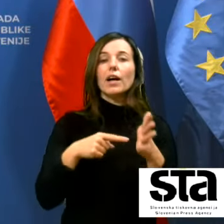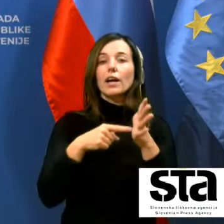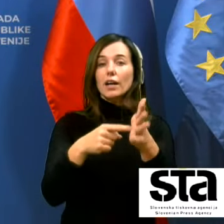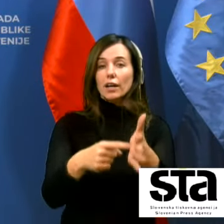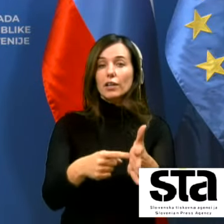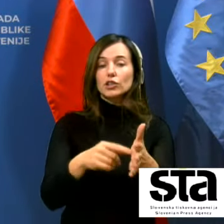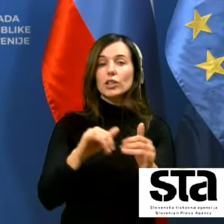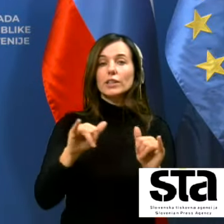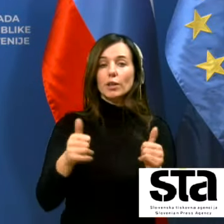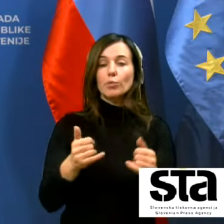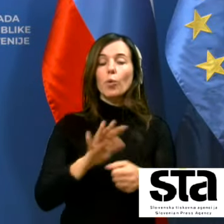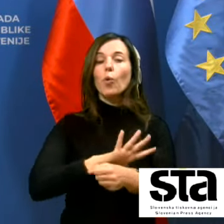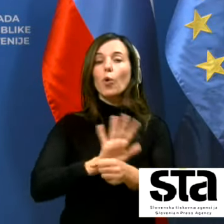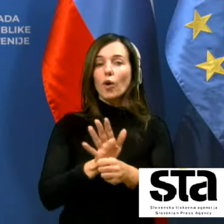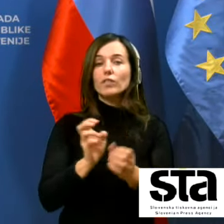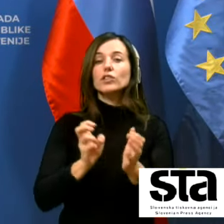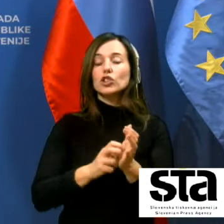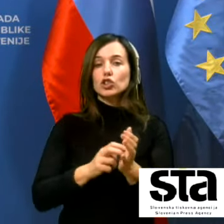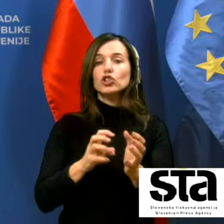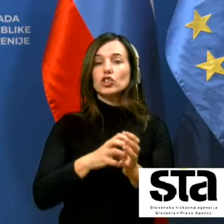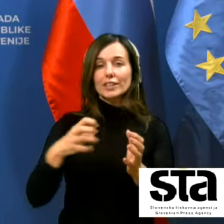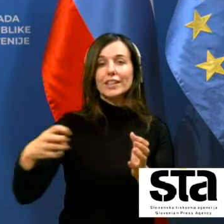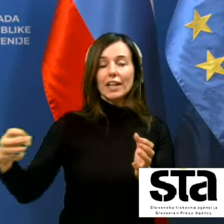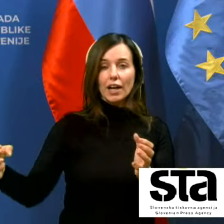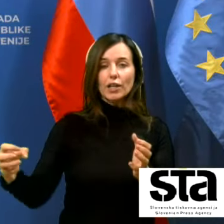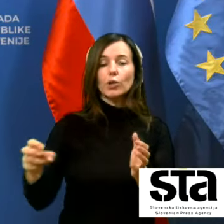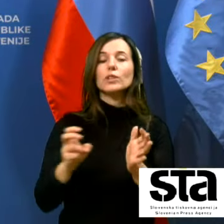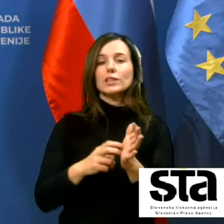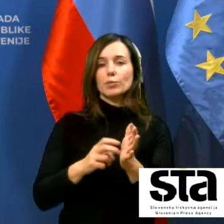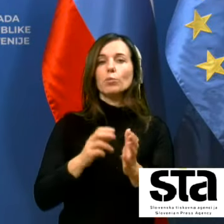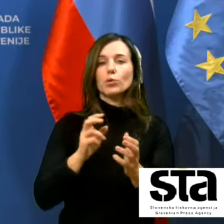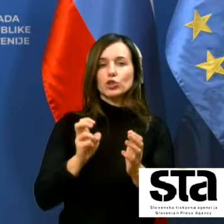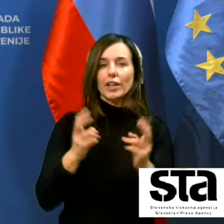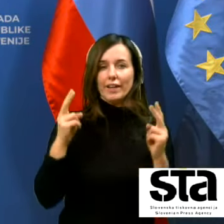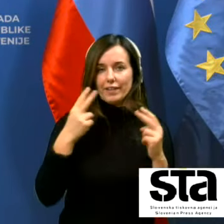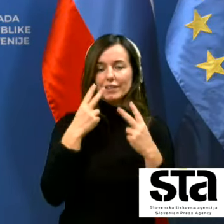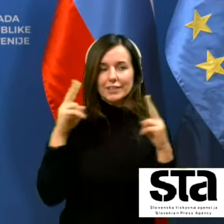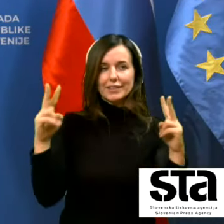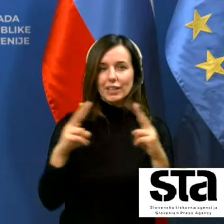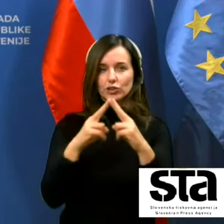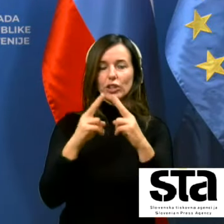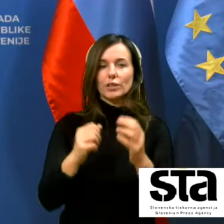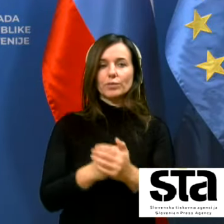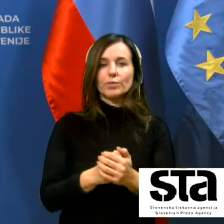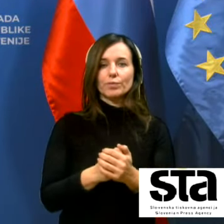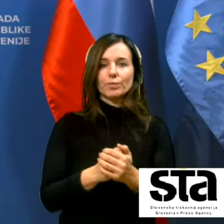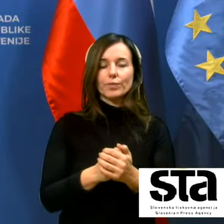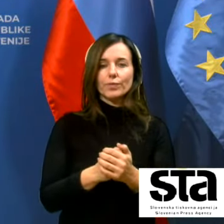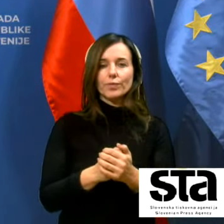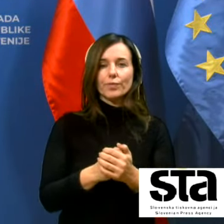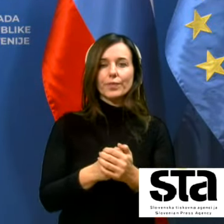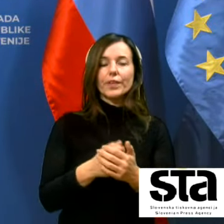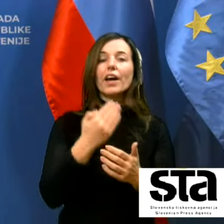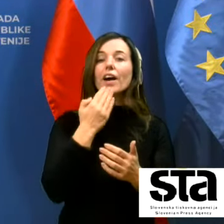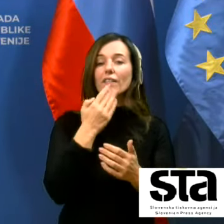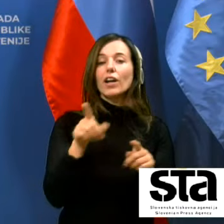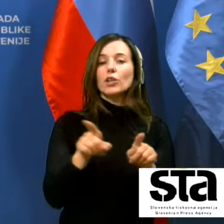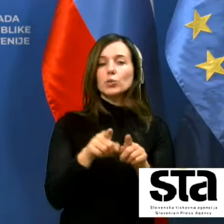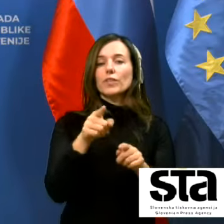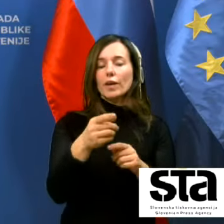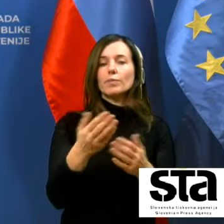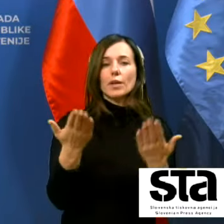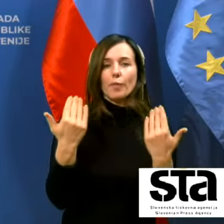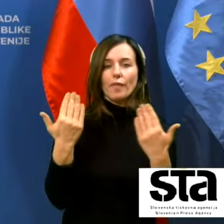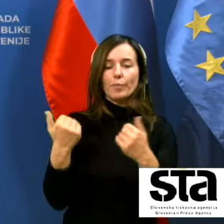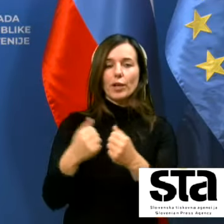da bo covid še trajal tako da verjamo se bomo še kdaj videli hvala pribam za povabilo hvala lepa